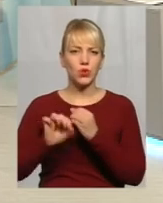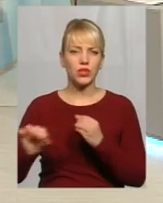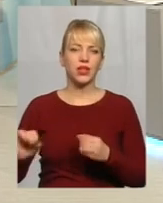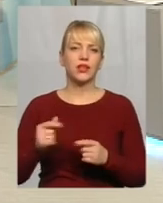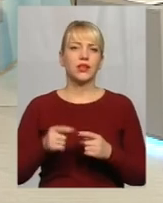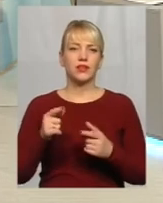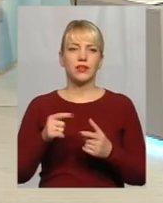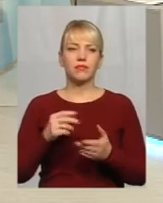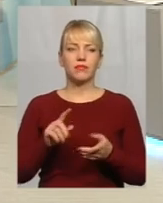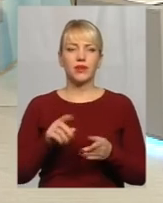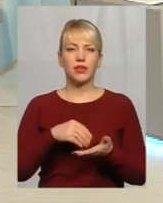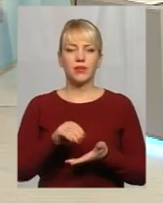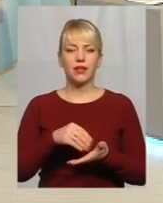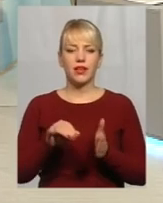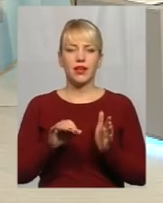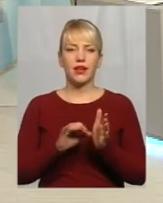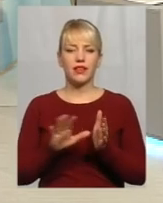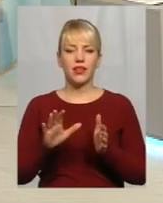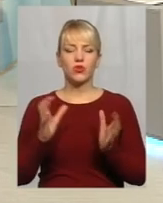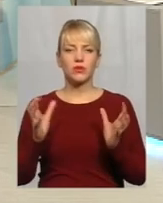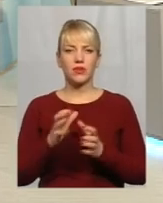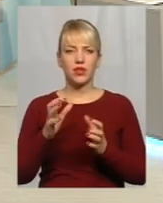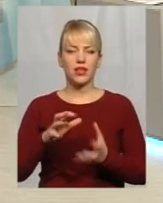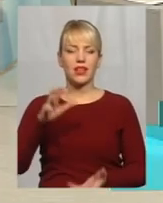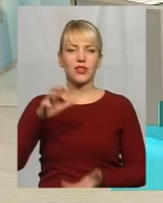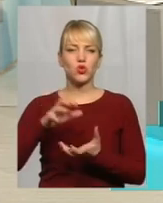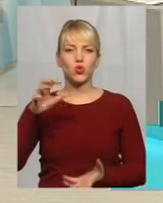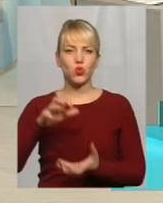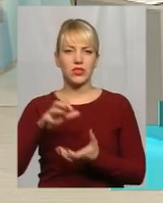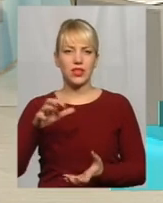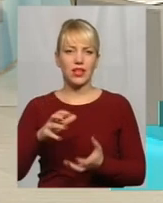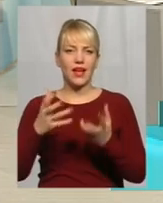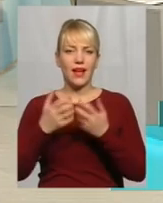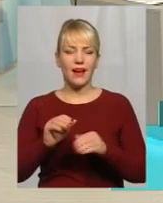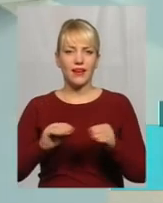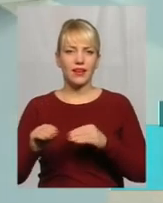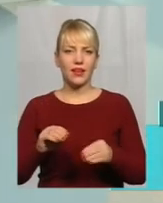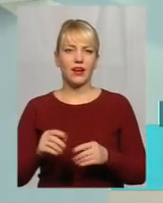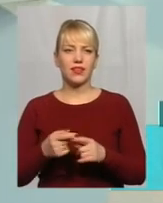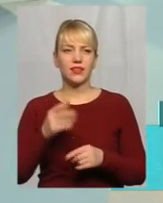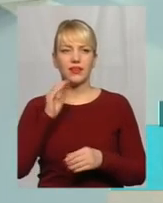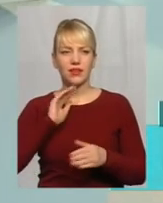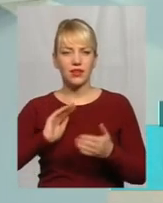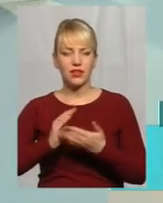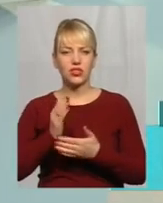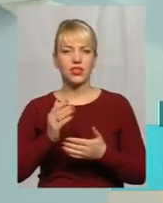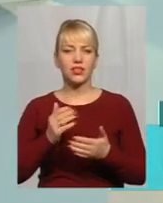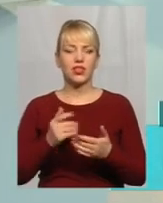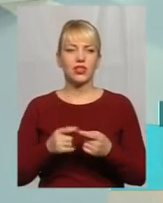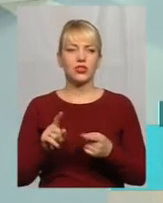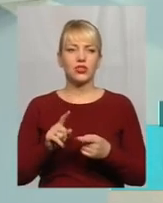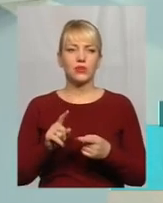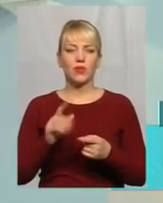енергозберігаючих насосних агрегатів Так само покращення якості водопостачання,